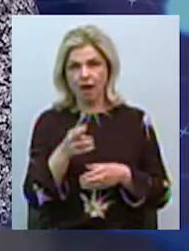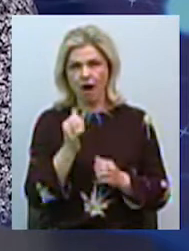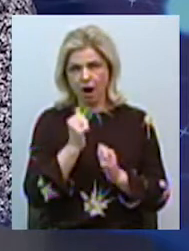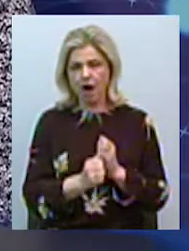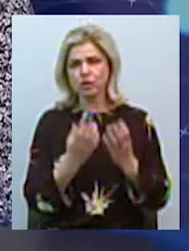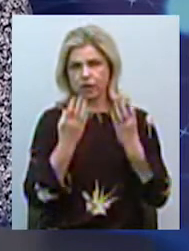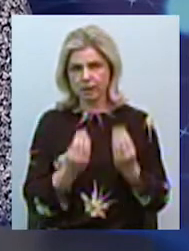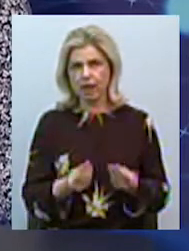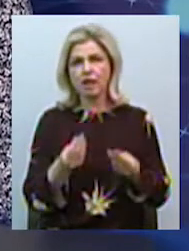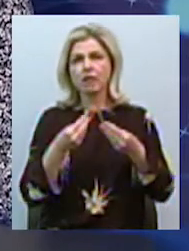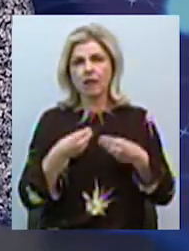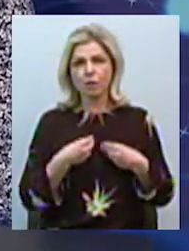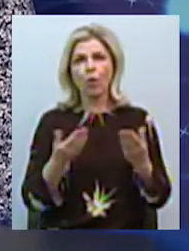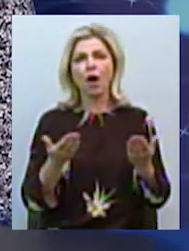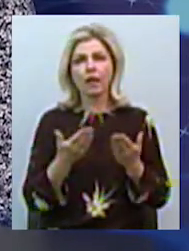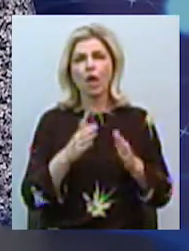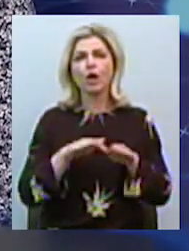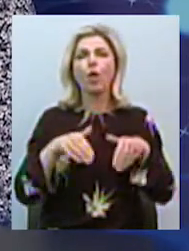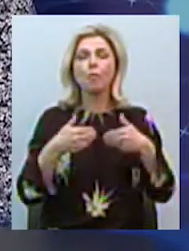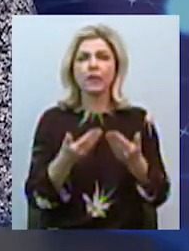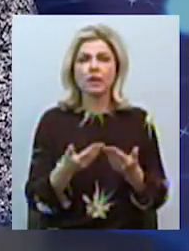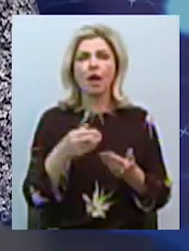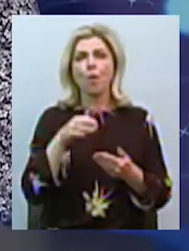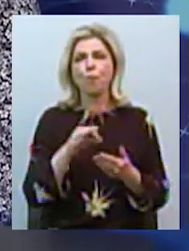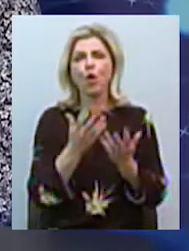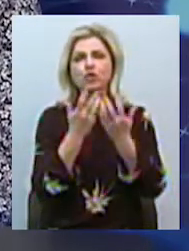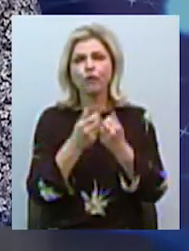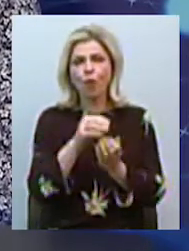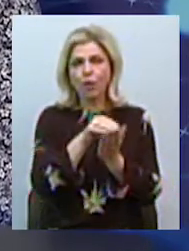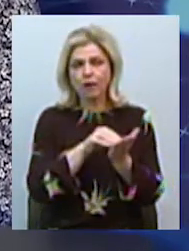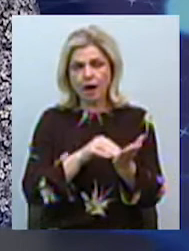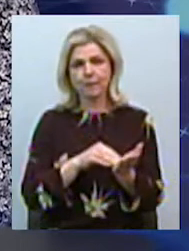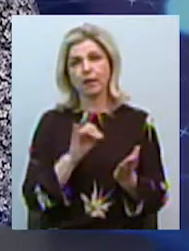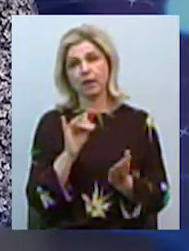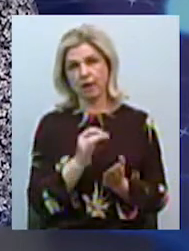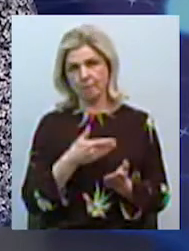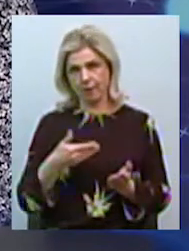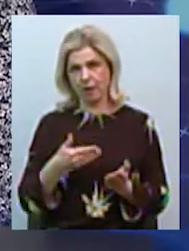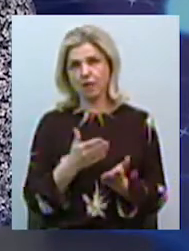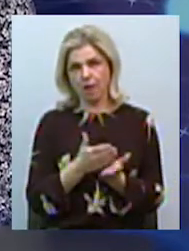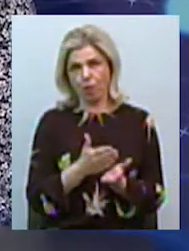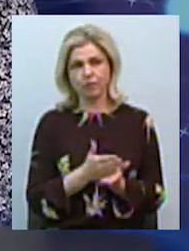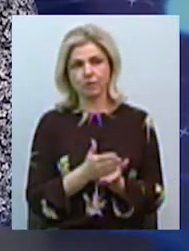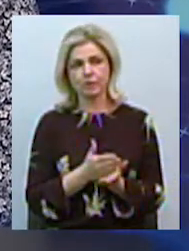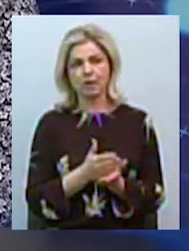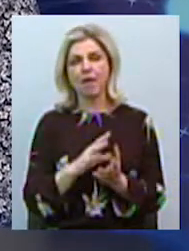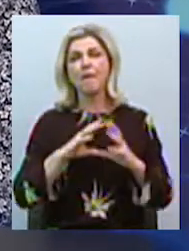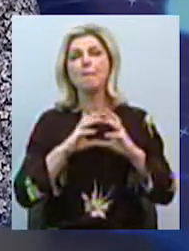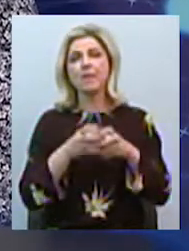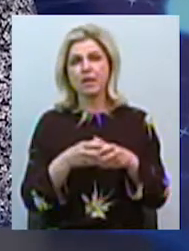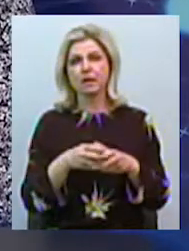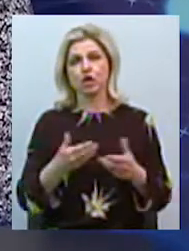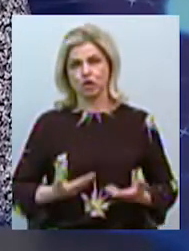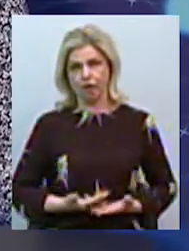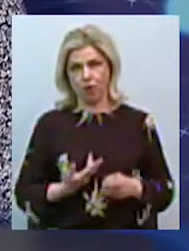ли не ежедневно, нам дають якісь рекомендації по сводкам, і ми знаходимося, весь свір живе по